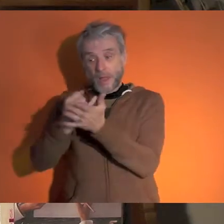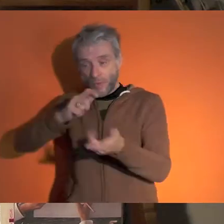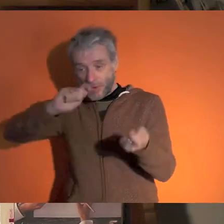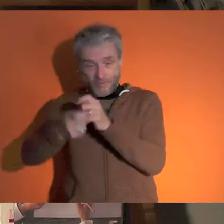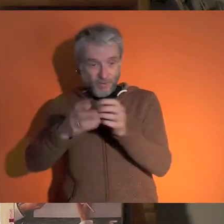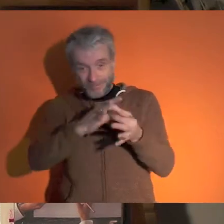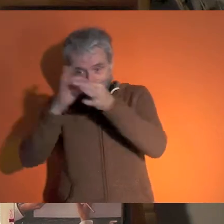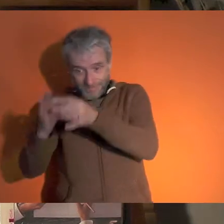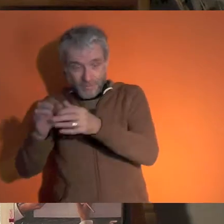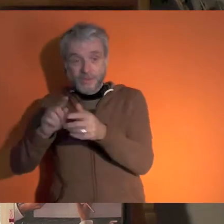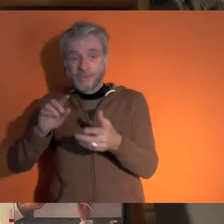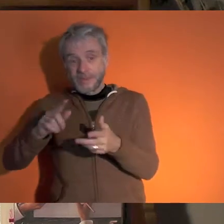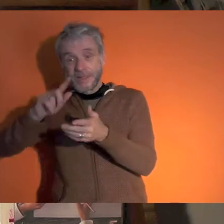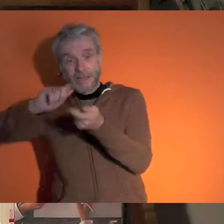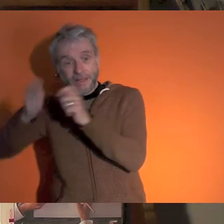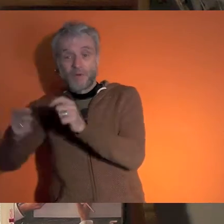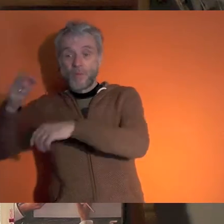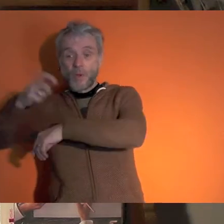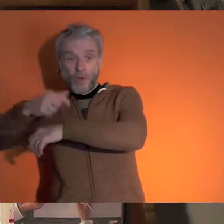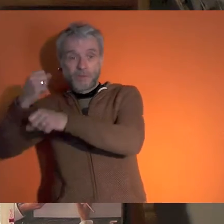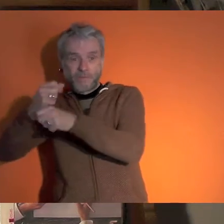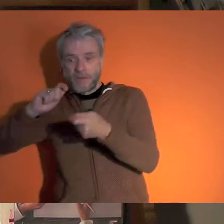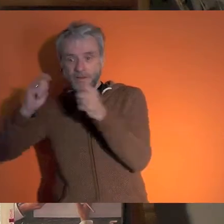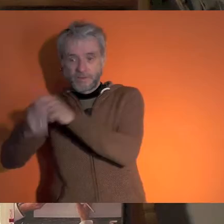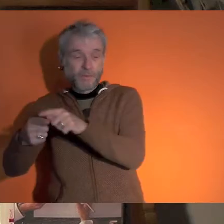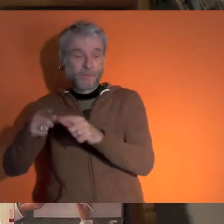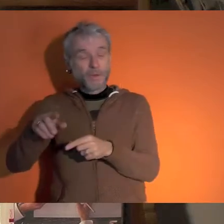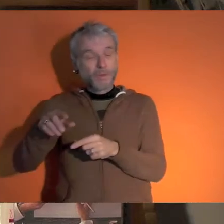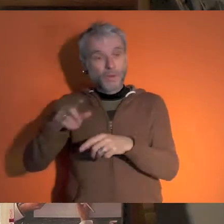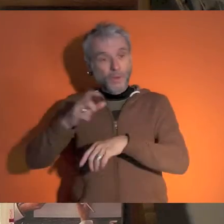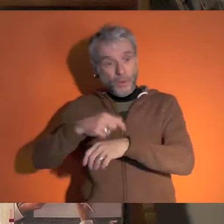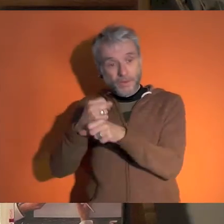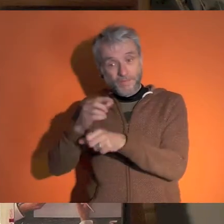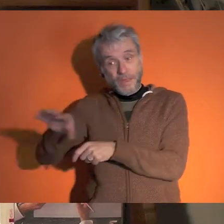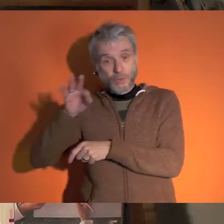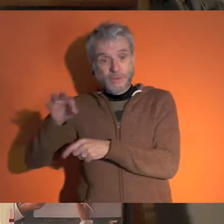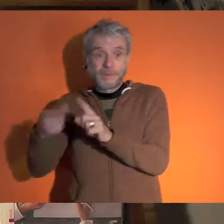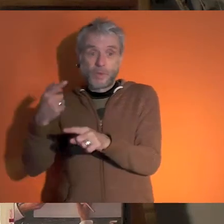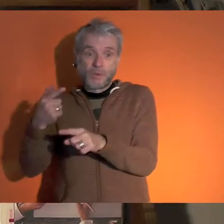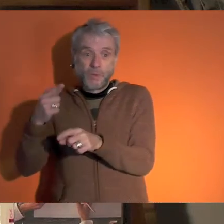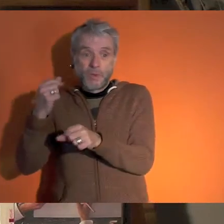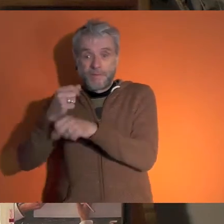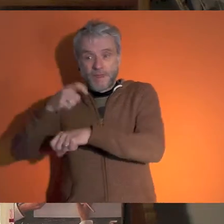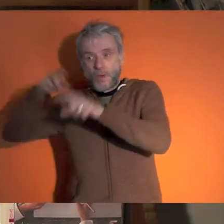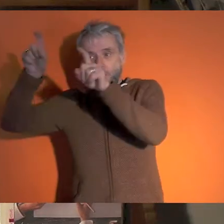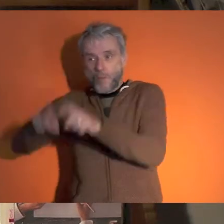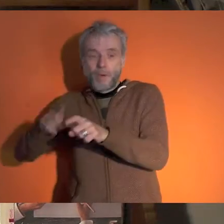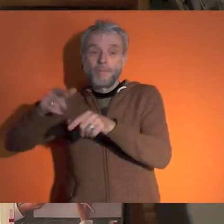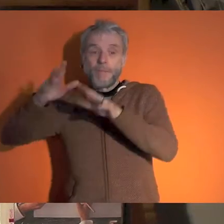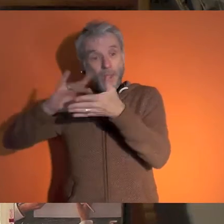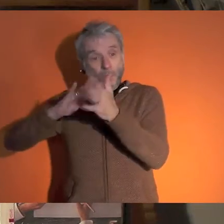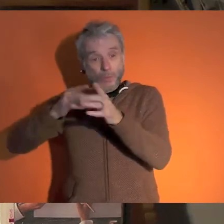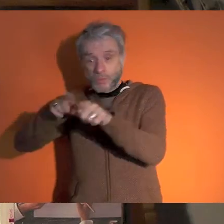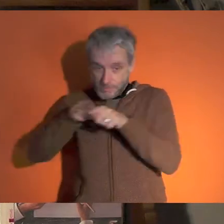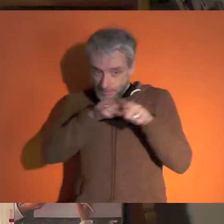entreprise. Cette réforme va avec une réforme de la fiscalité et va qu'avec une réforme du temps de travail, le temps de travail